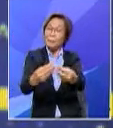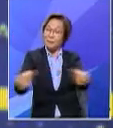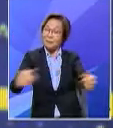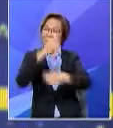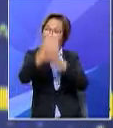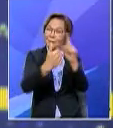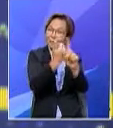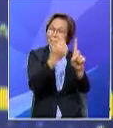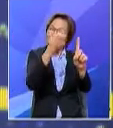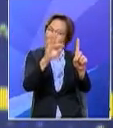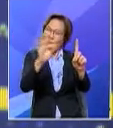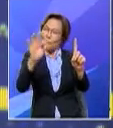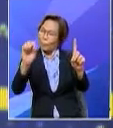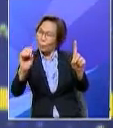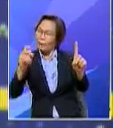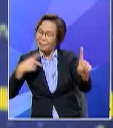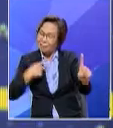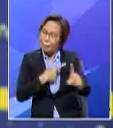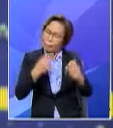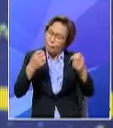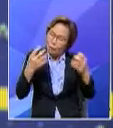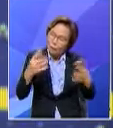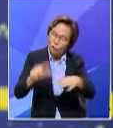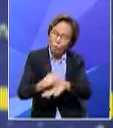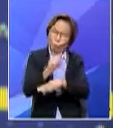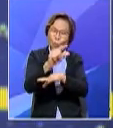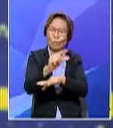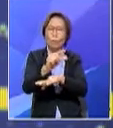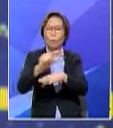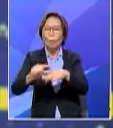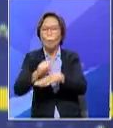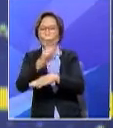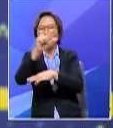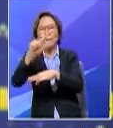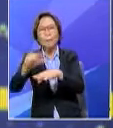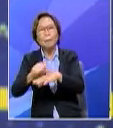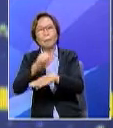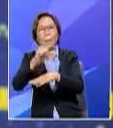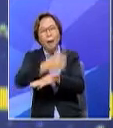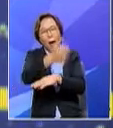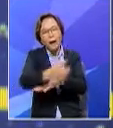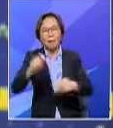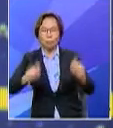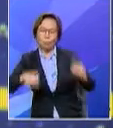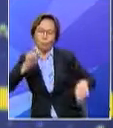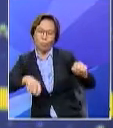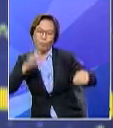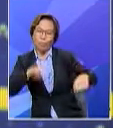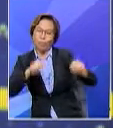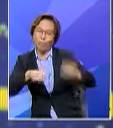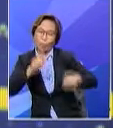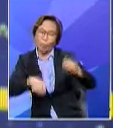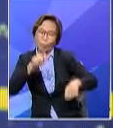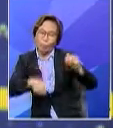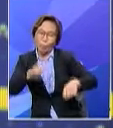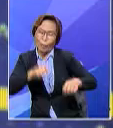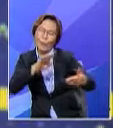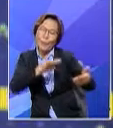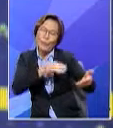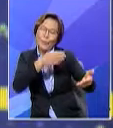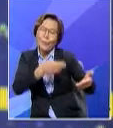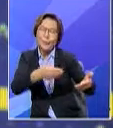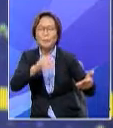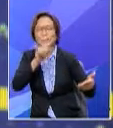1990-an kita banyak menggunakan perkasi ataupun alat ketuk sebagai asas pada muzik nasyid